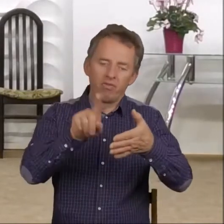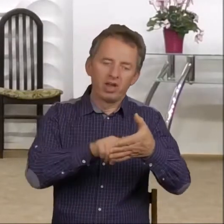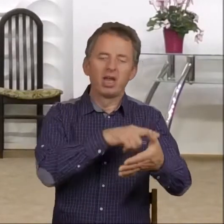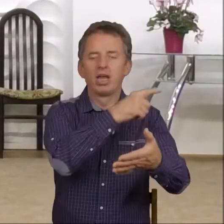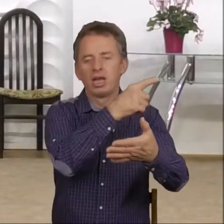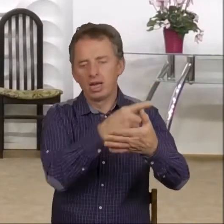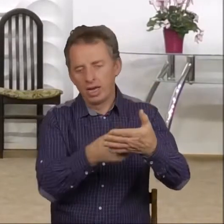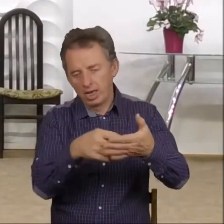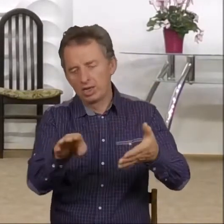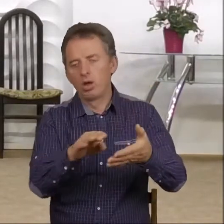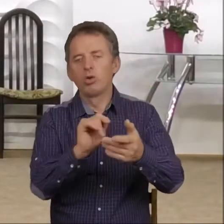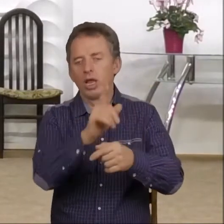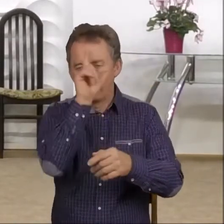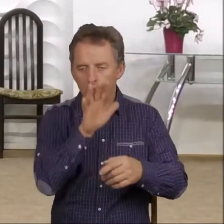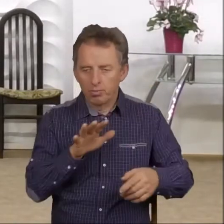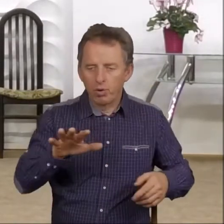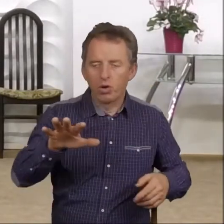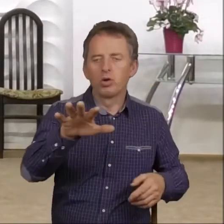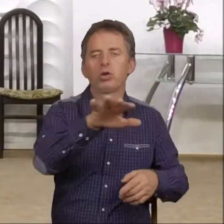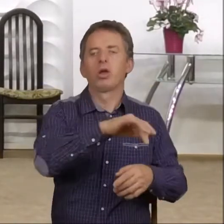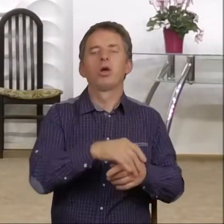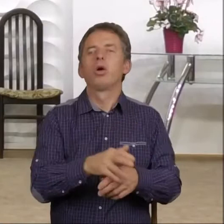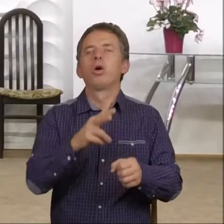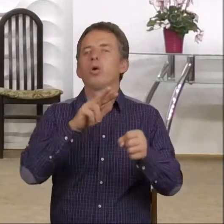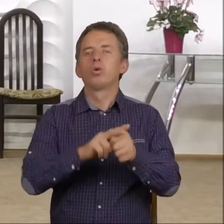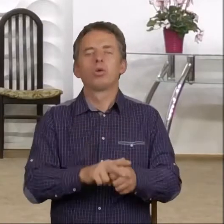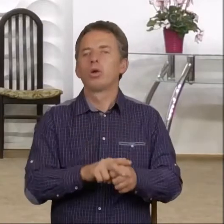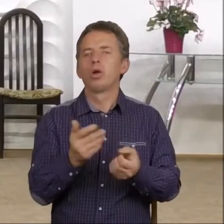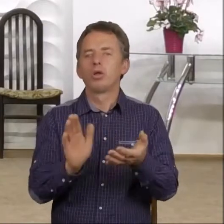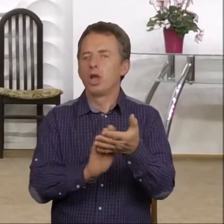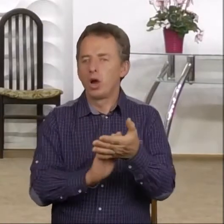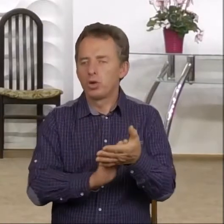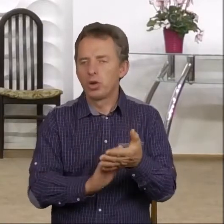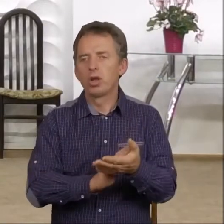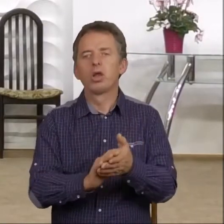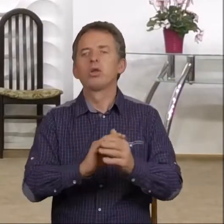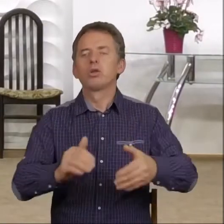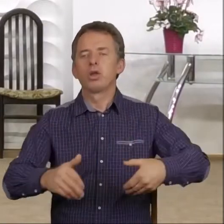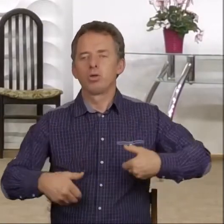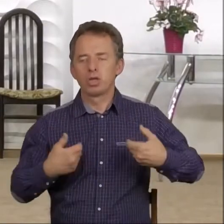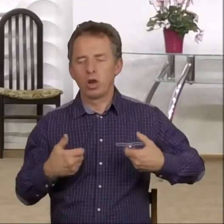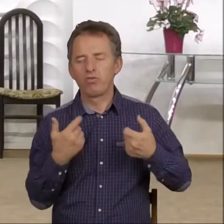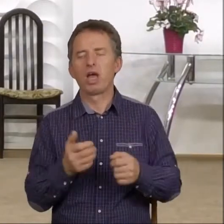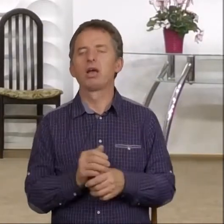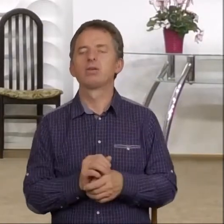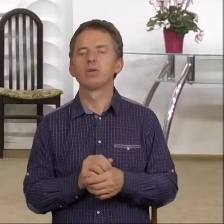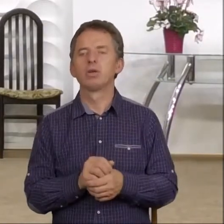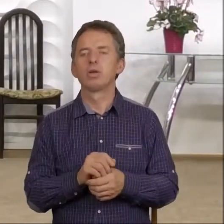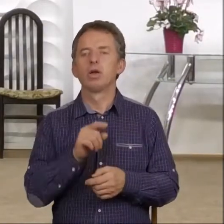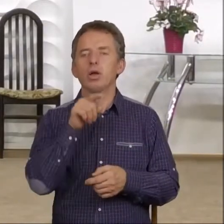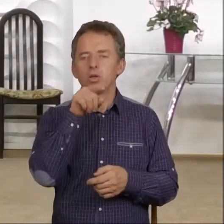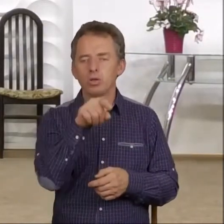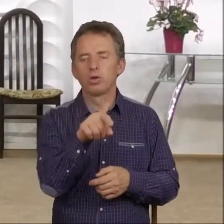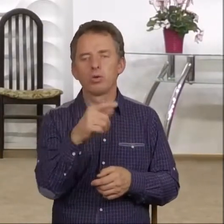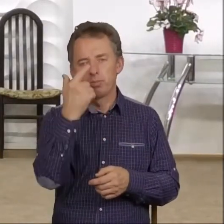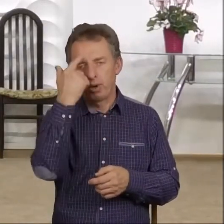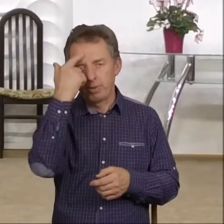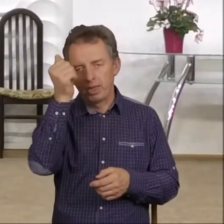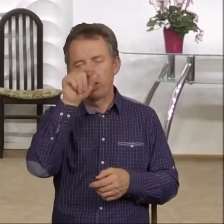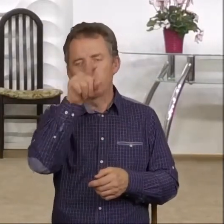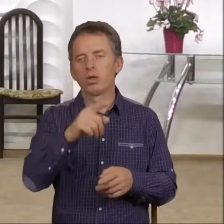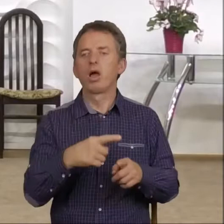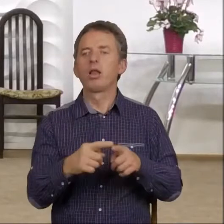ze społeczności, przynajmniej na pewien czas, dopóki nie odzyskał zdrowia. I tu pamiętając o tym